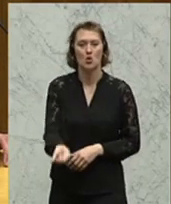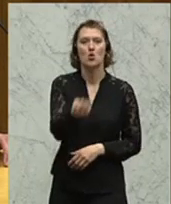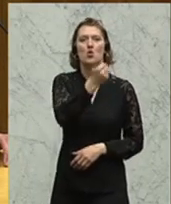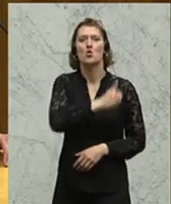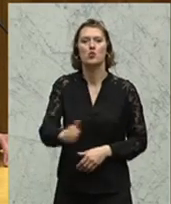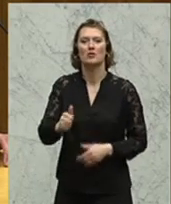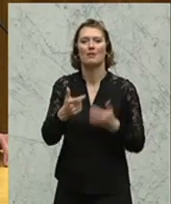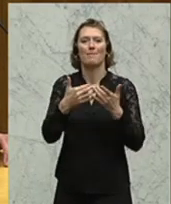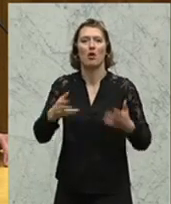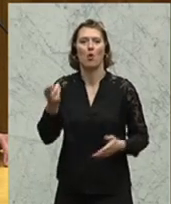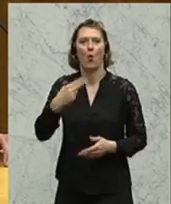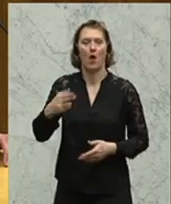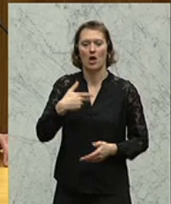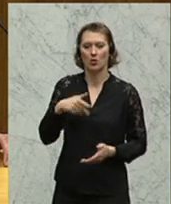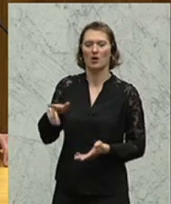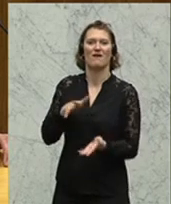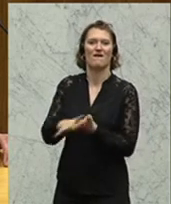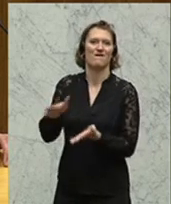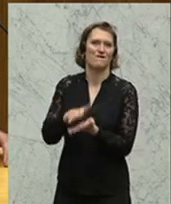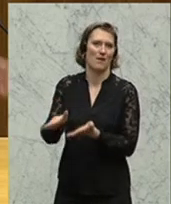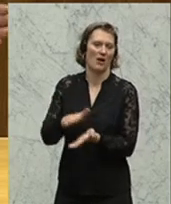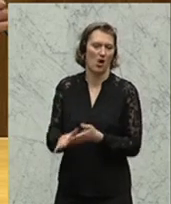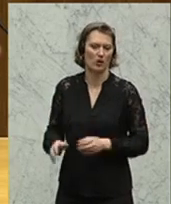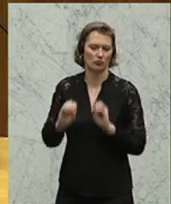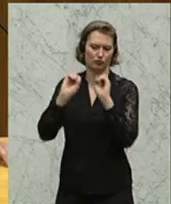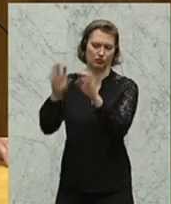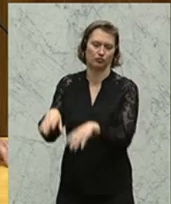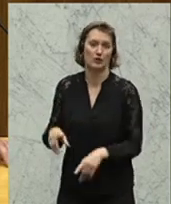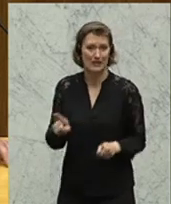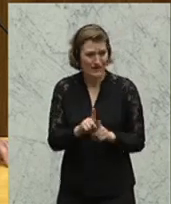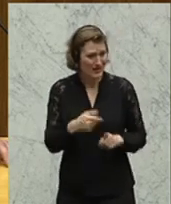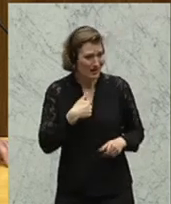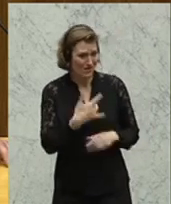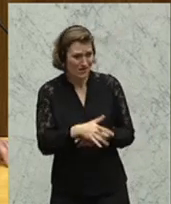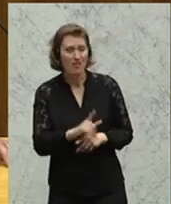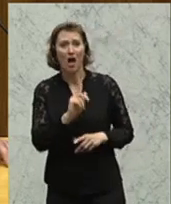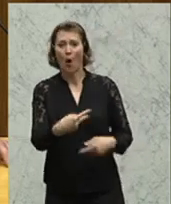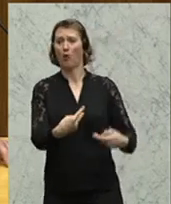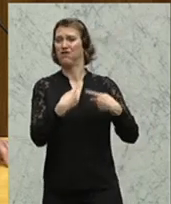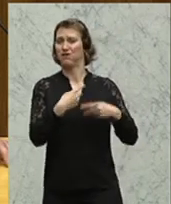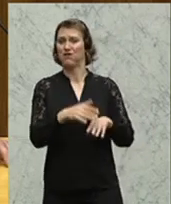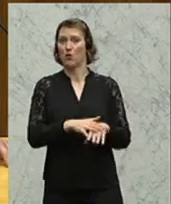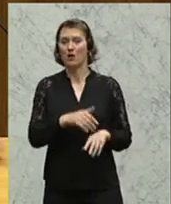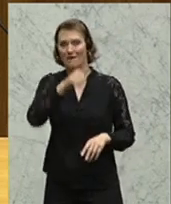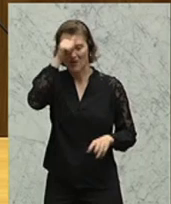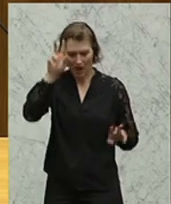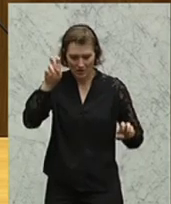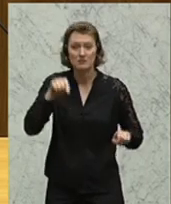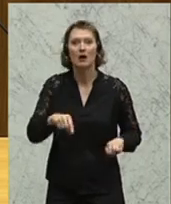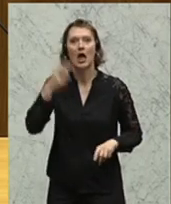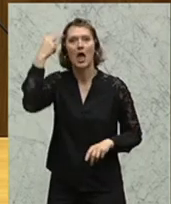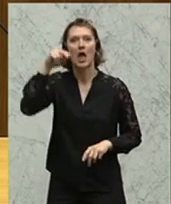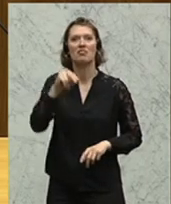in den Ofen geschleudert. Wer ich wird, würde ich mich auch gefrotzelt fühlen. Schlag nach bei Kollege Hans Nissel, Landeshauptmann des Burgenlandes. Also,